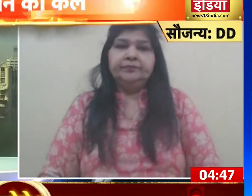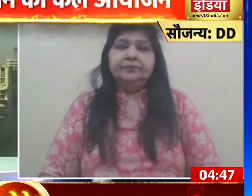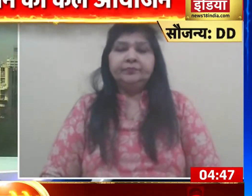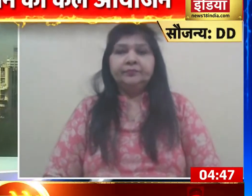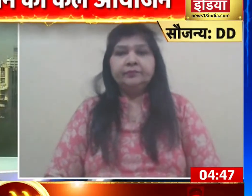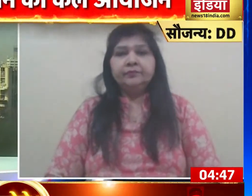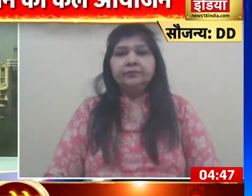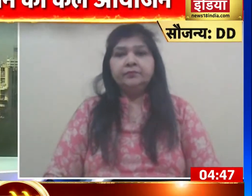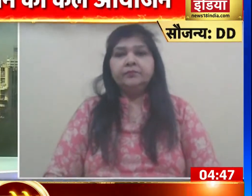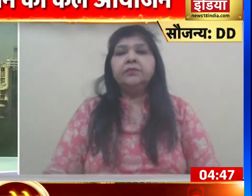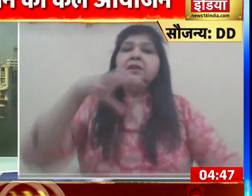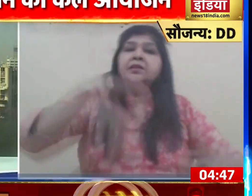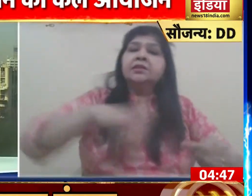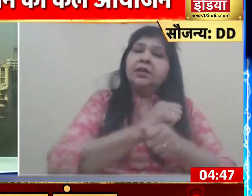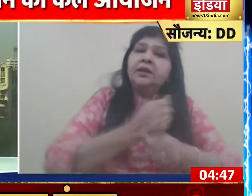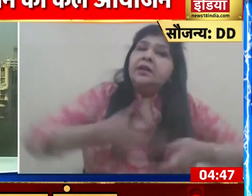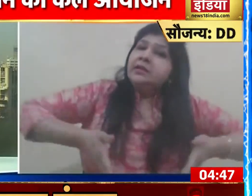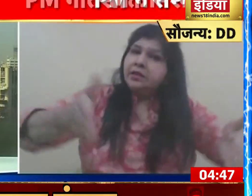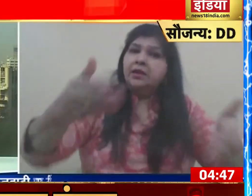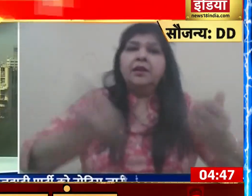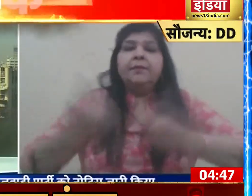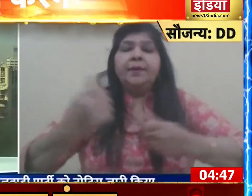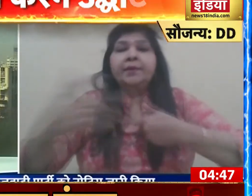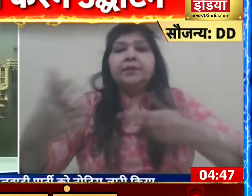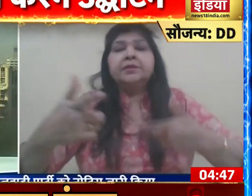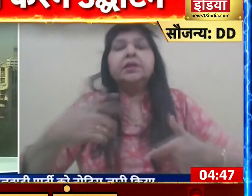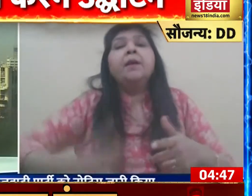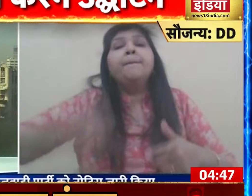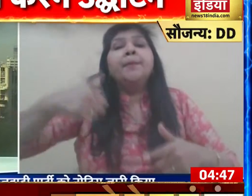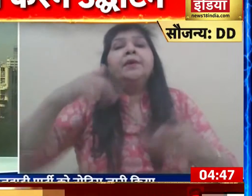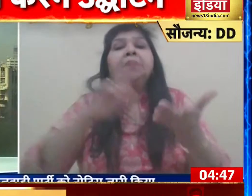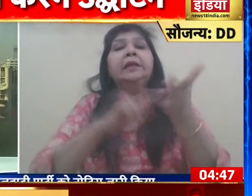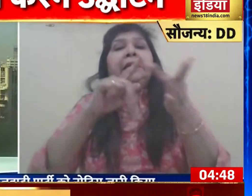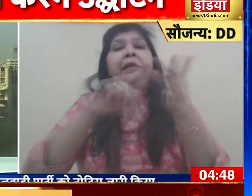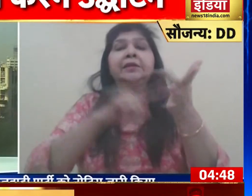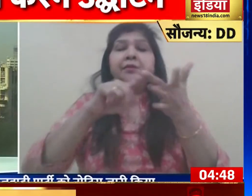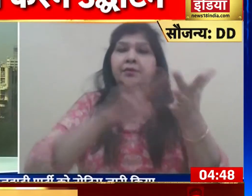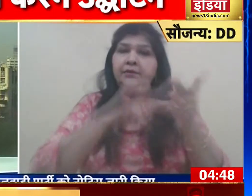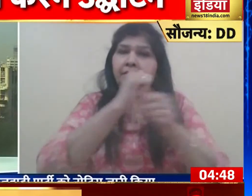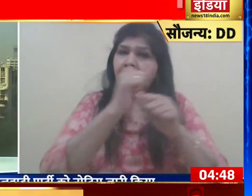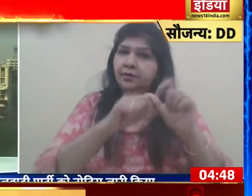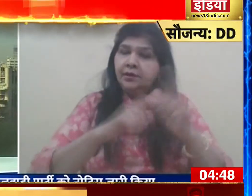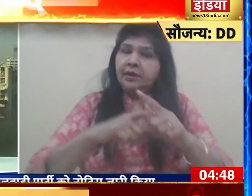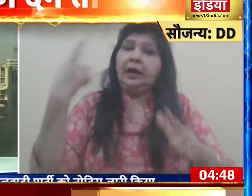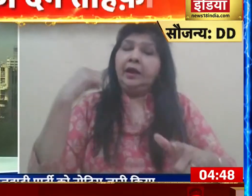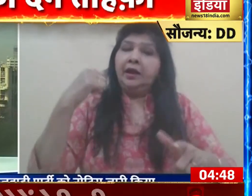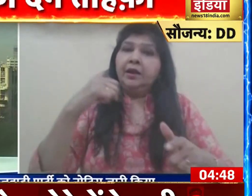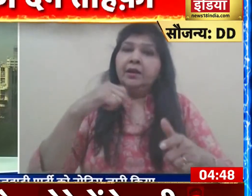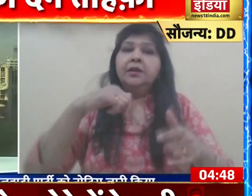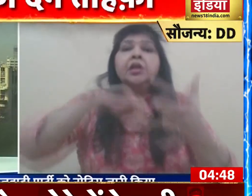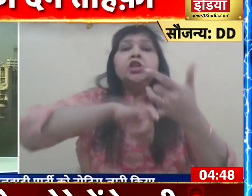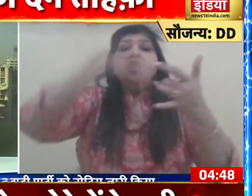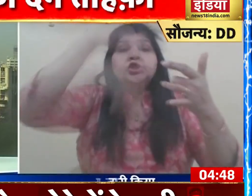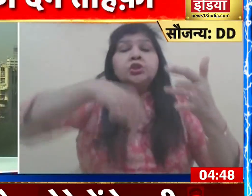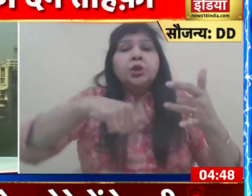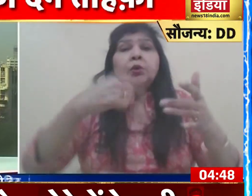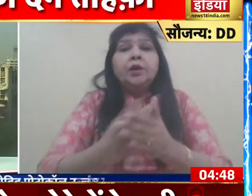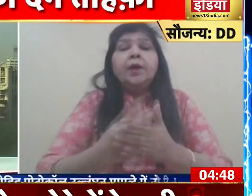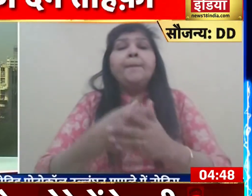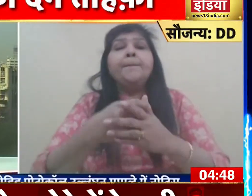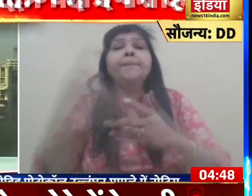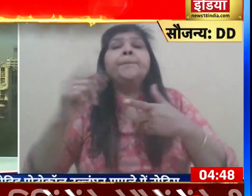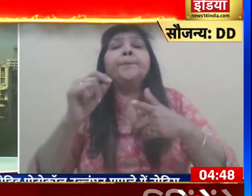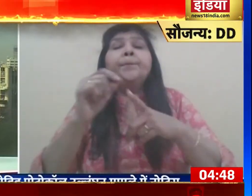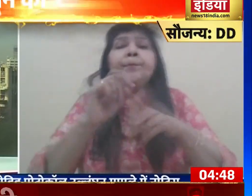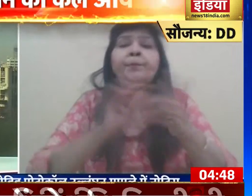केंद्रिय सड़क परिवहन और राजमार्ग मंत्री नितिन गटकरी कल दक्षिन क्षेत्र के लिए प्रधान मंत्री गती शक्ती